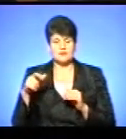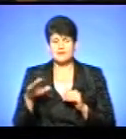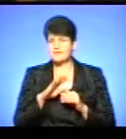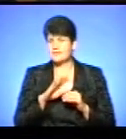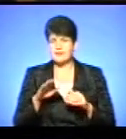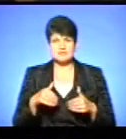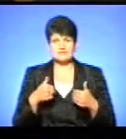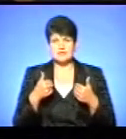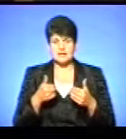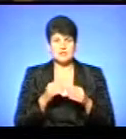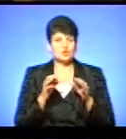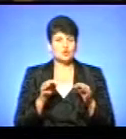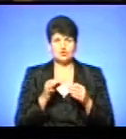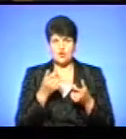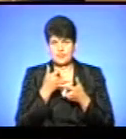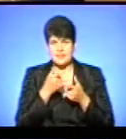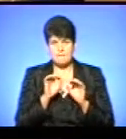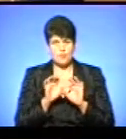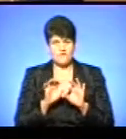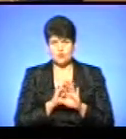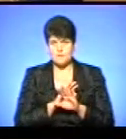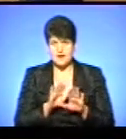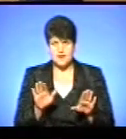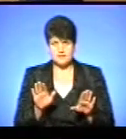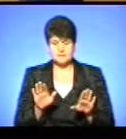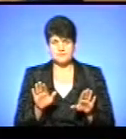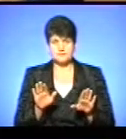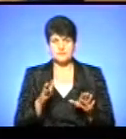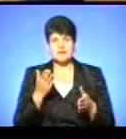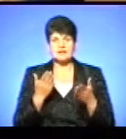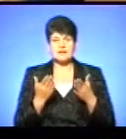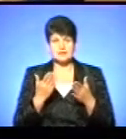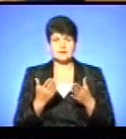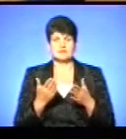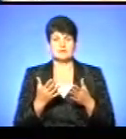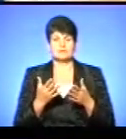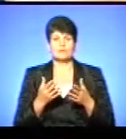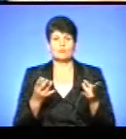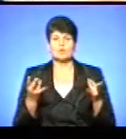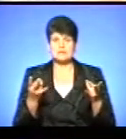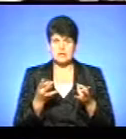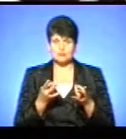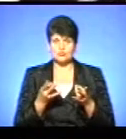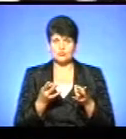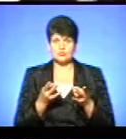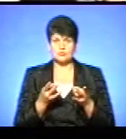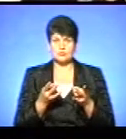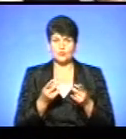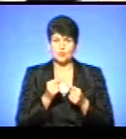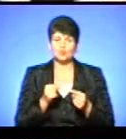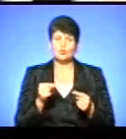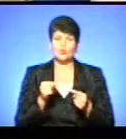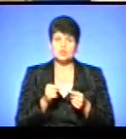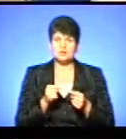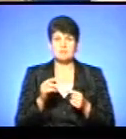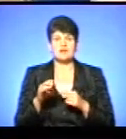звертались, нічого не повідомляли, які справи особові потребують якихось уточнень, тому ми